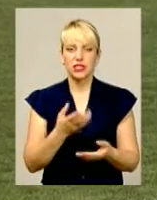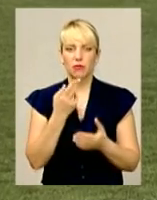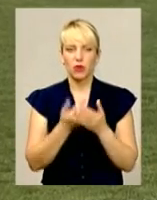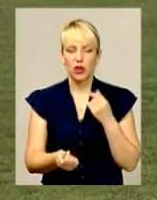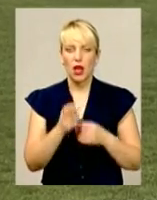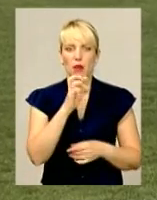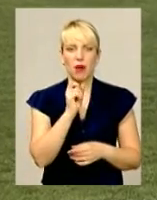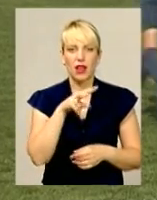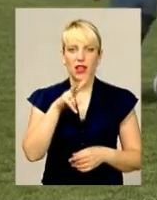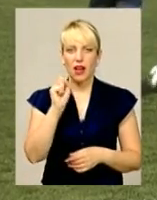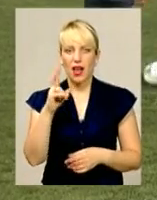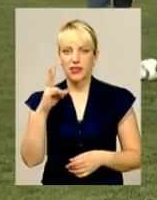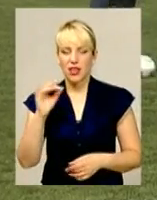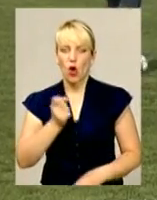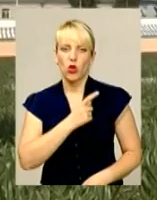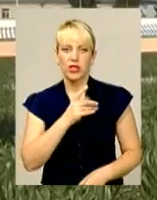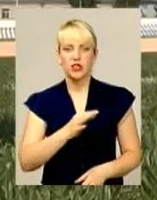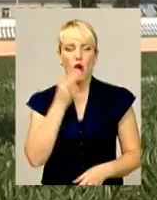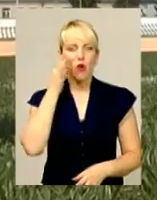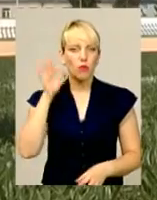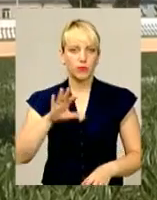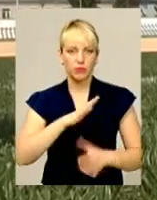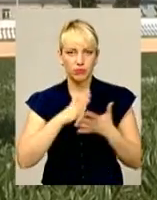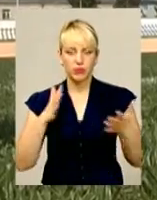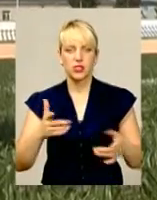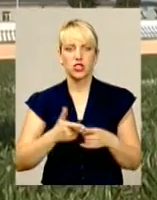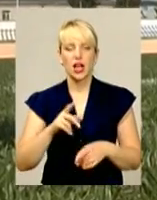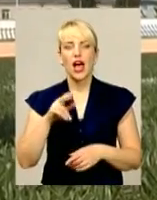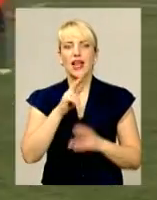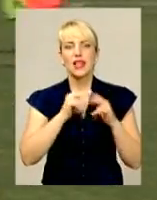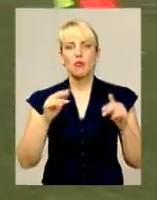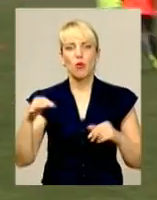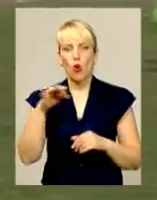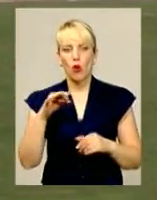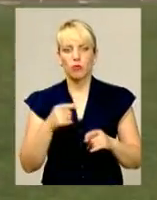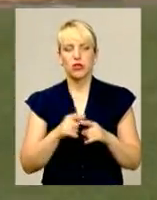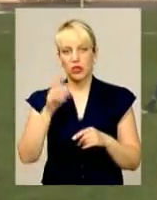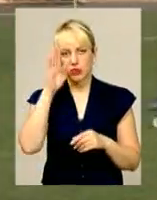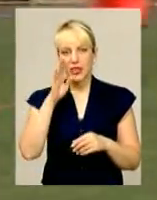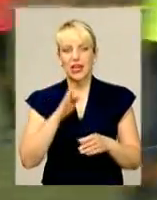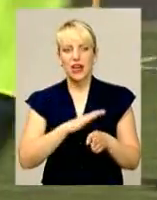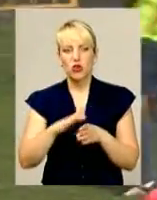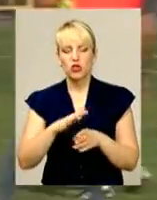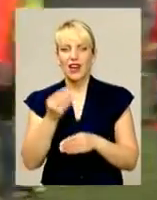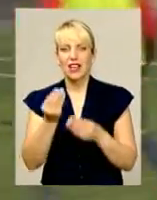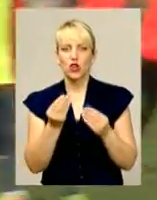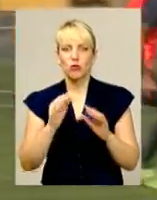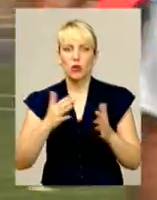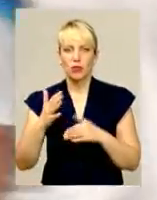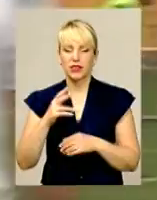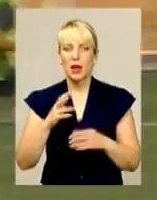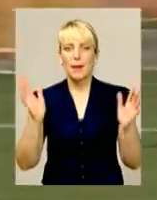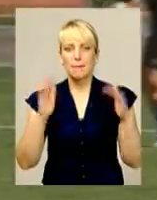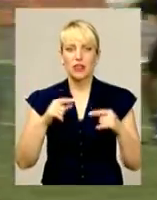Балкани з Одеської області були досвідченішими, а хлопці з Нікополя-Дніпровської області реалізували ігрові моменти. Матч проти Кременчуцького